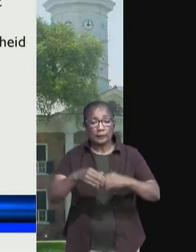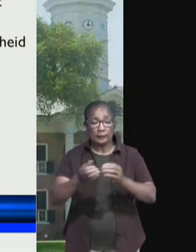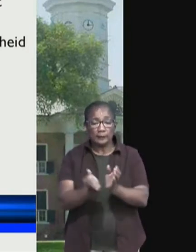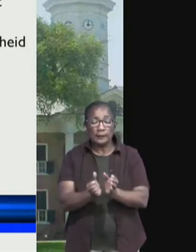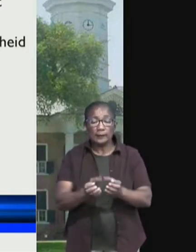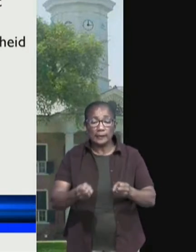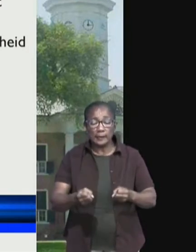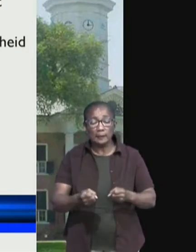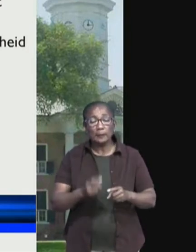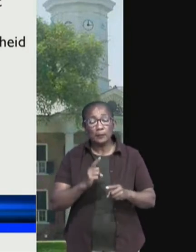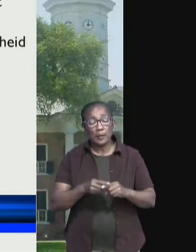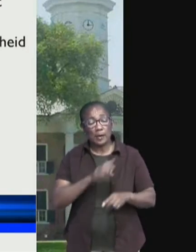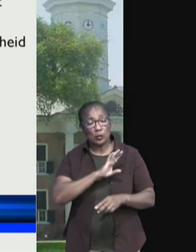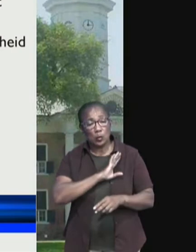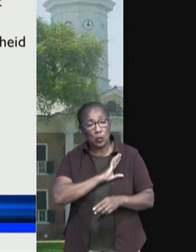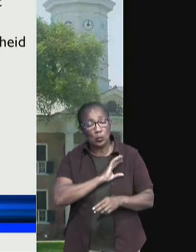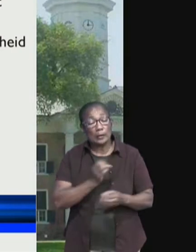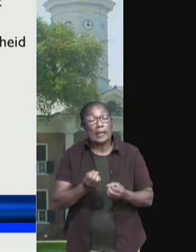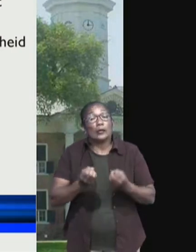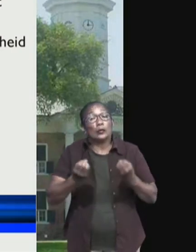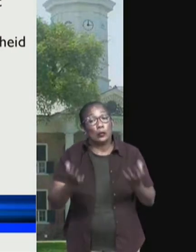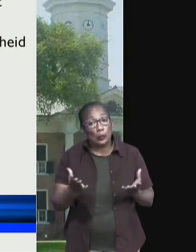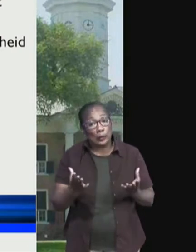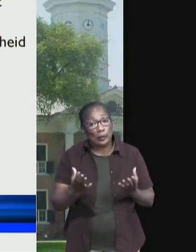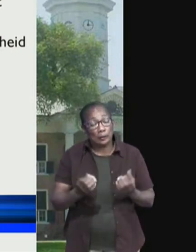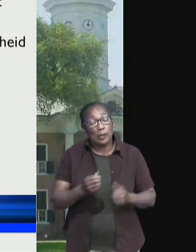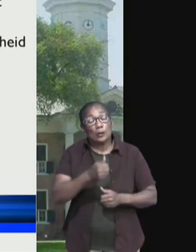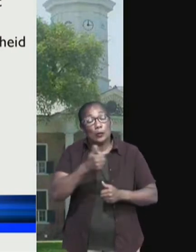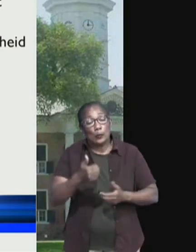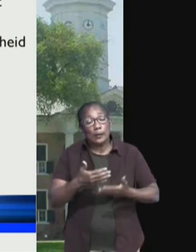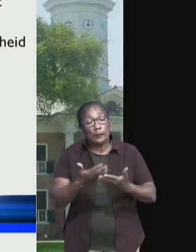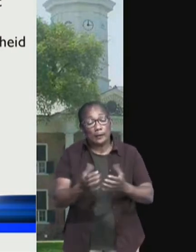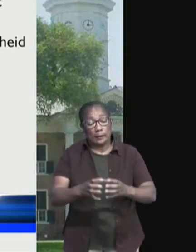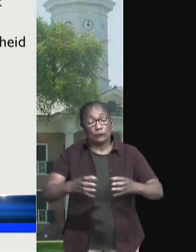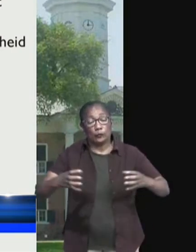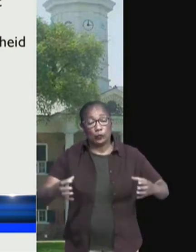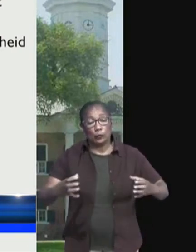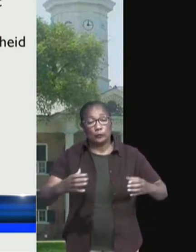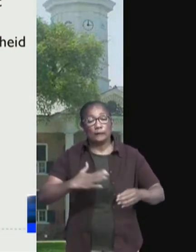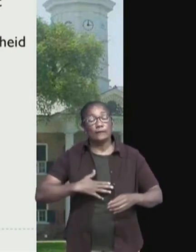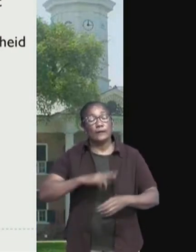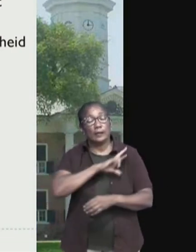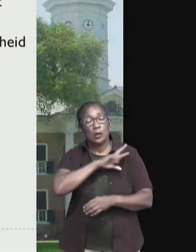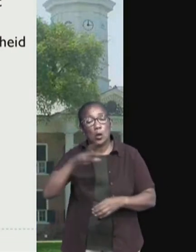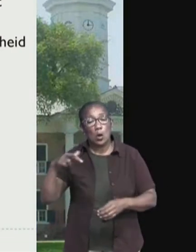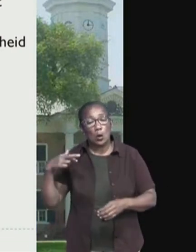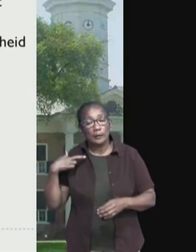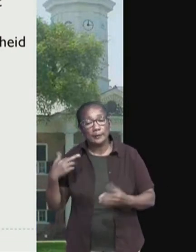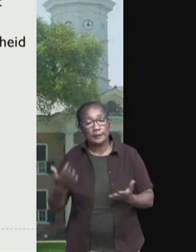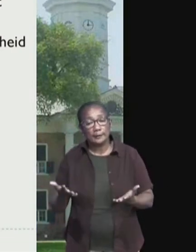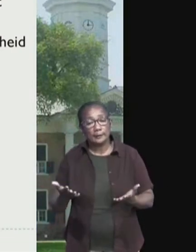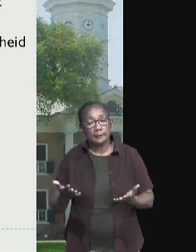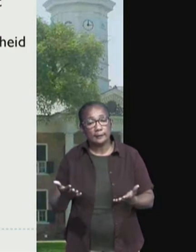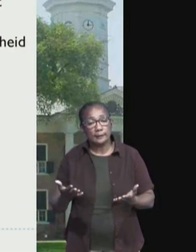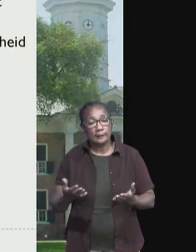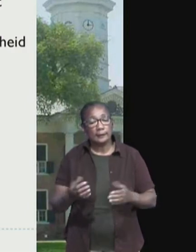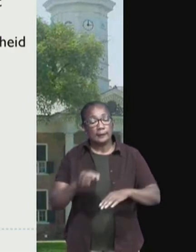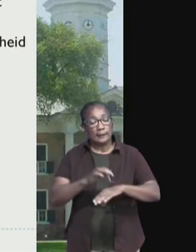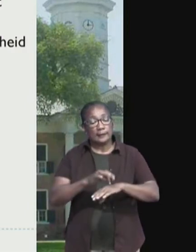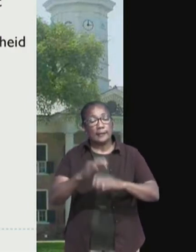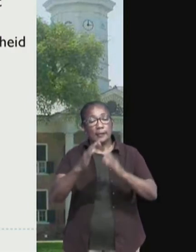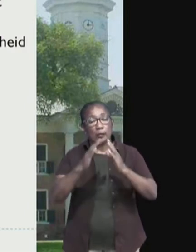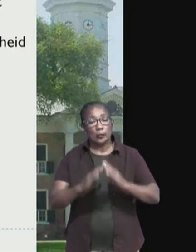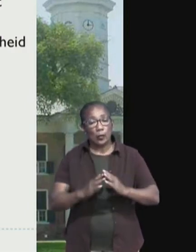Maar ook natuurlijk de weerbaarheid vergroten van onze ziekenhuizen,